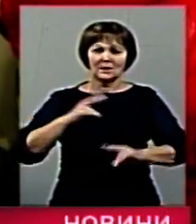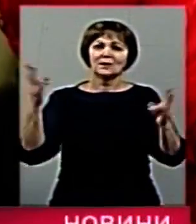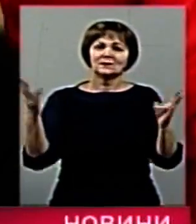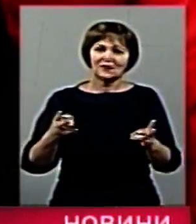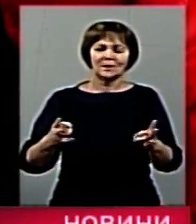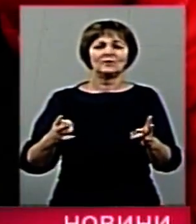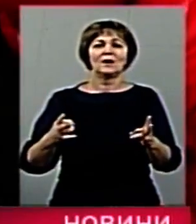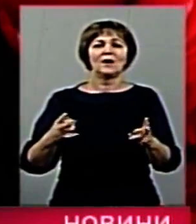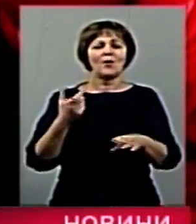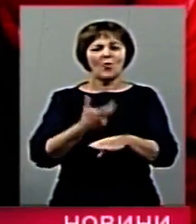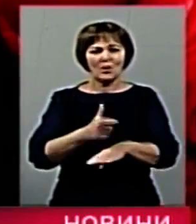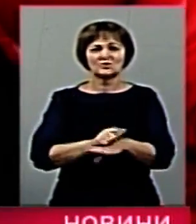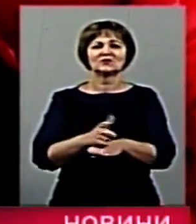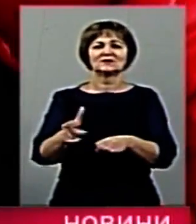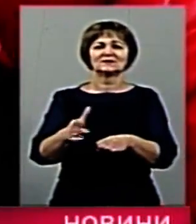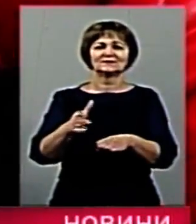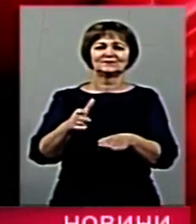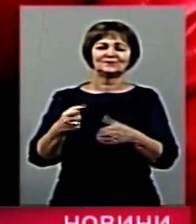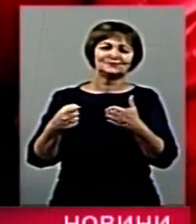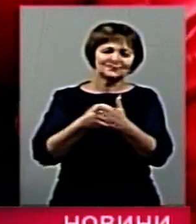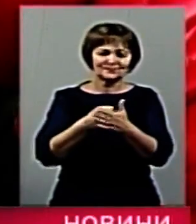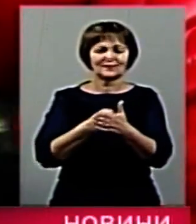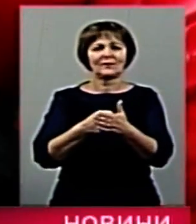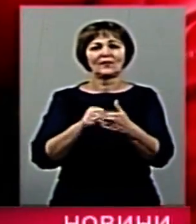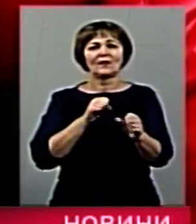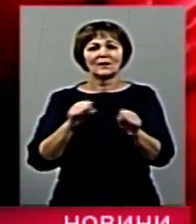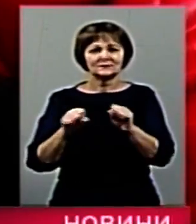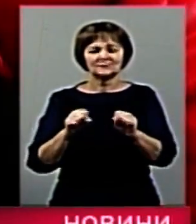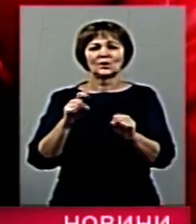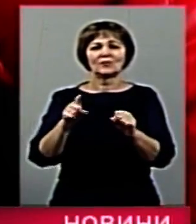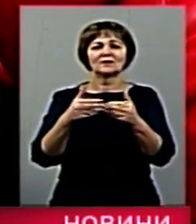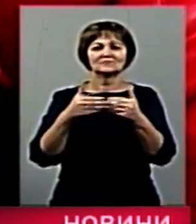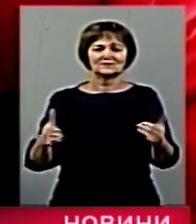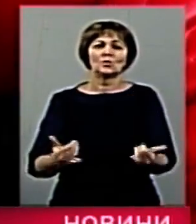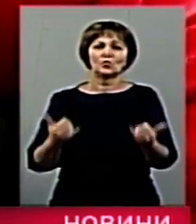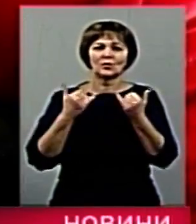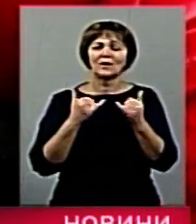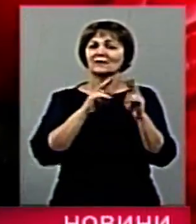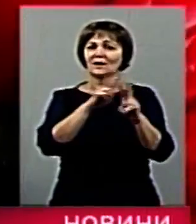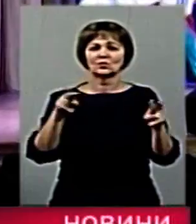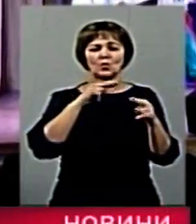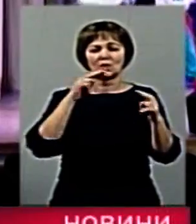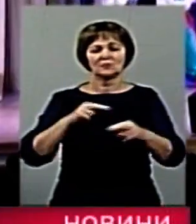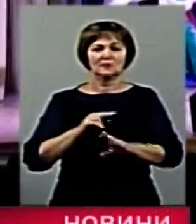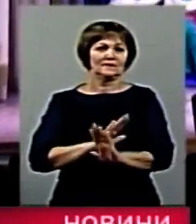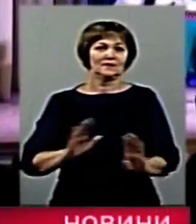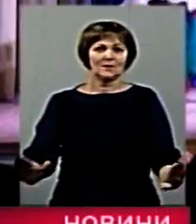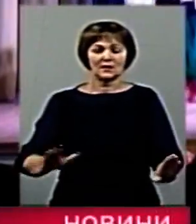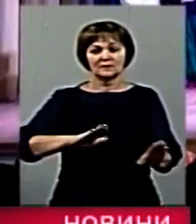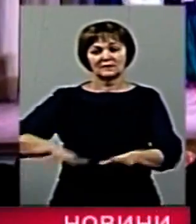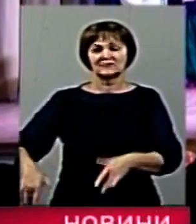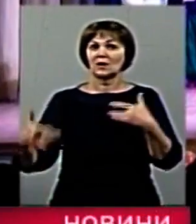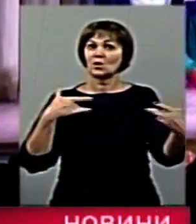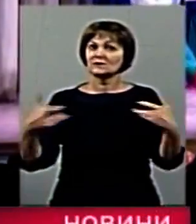Треба дуже стукати, аби відчинили двері. Можна сказати, що майже ніхто на нас не дивиться. Після